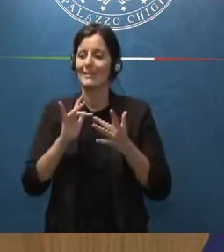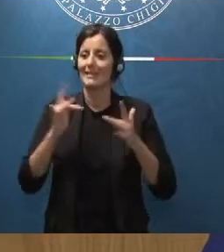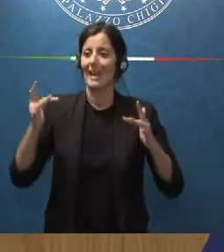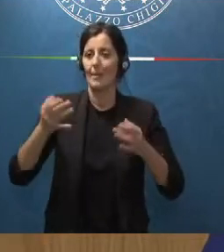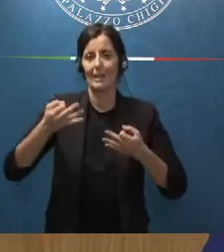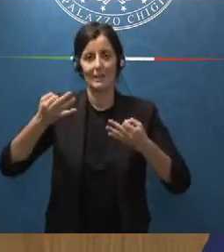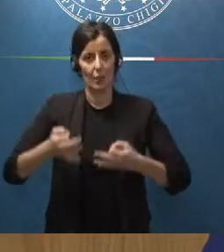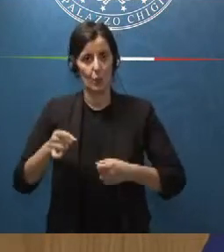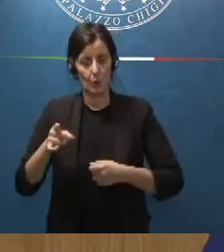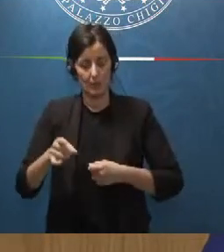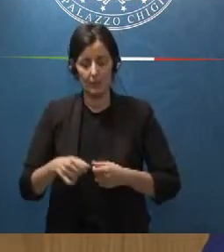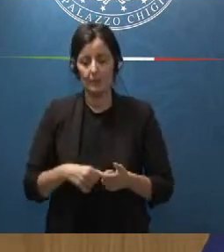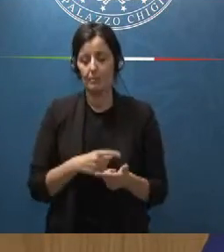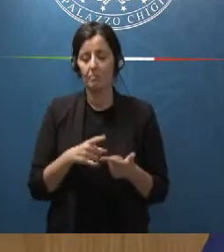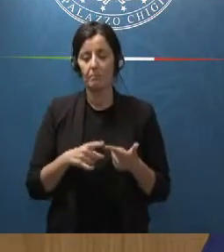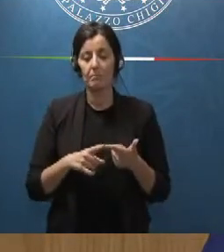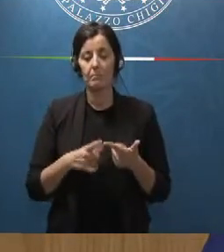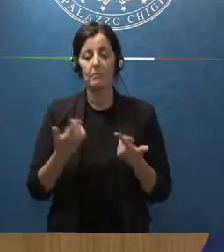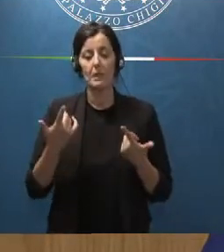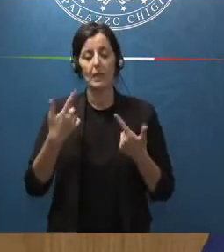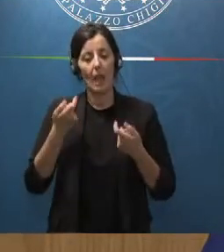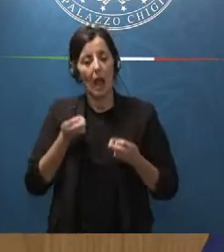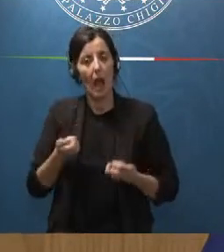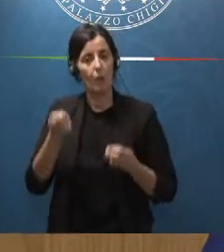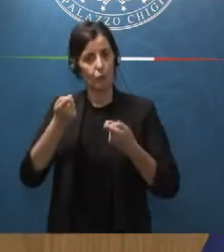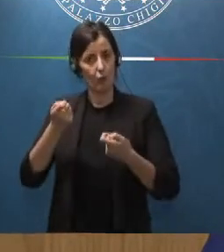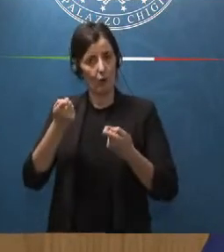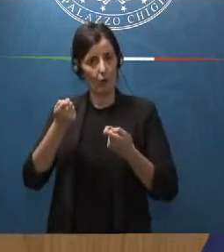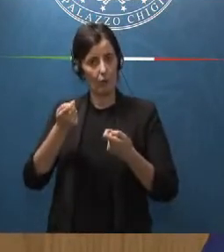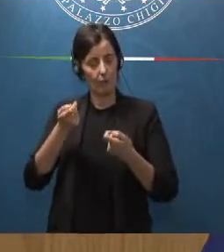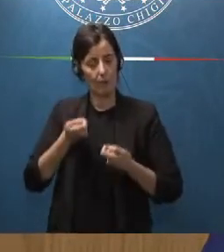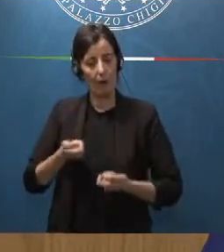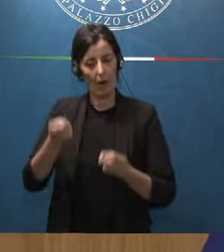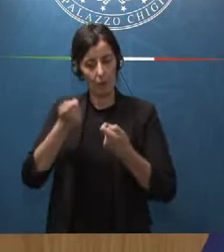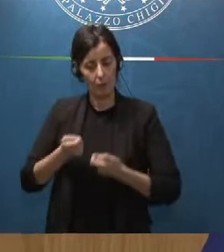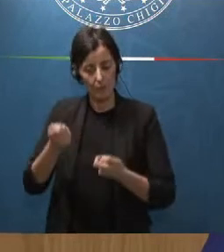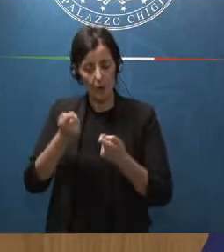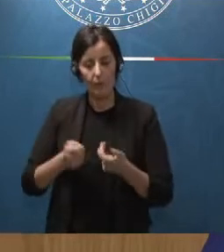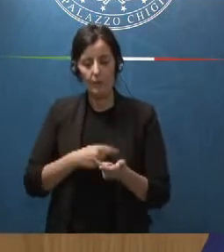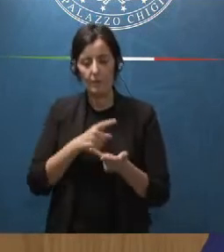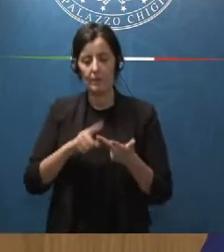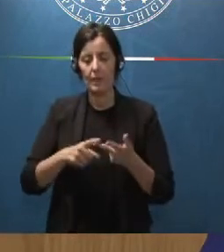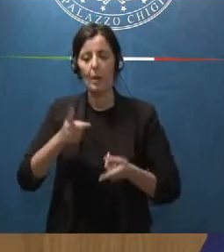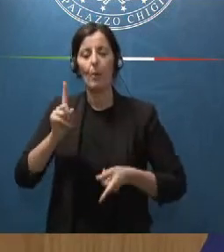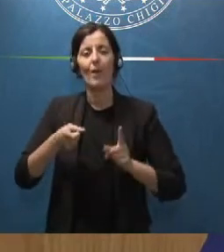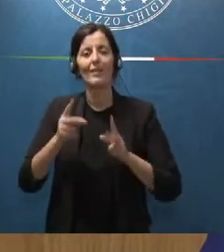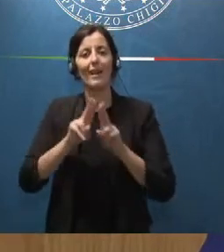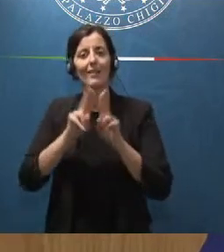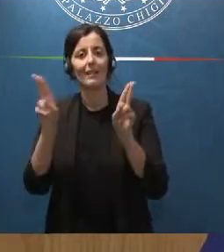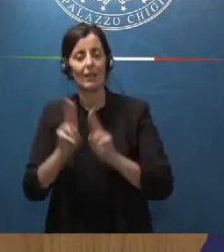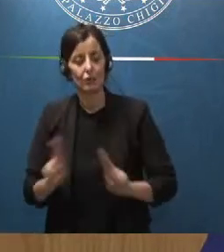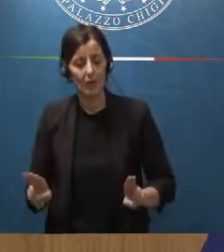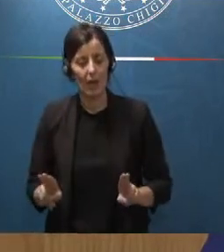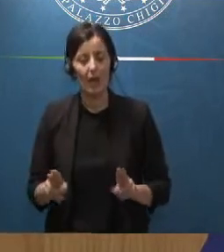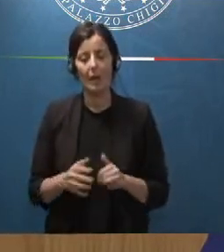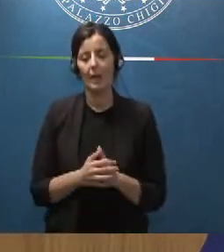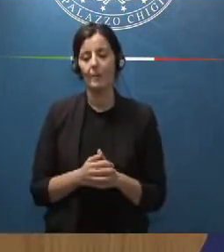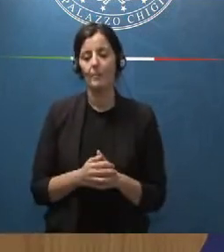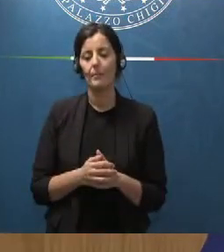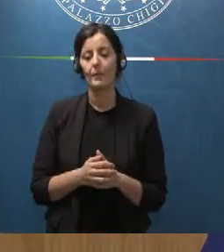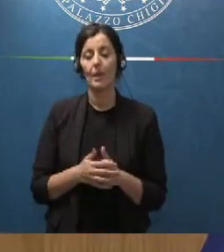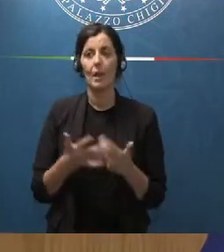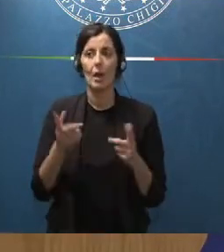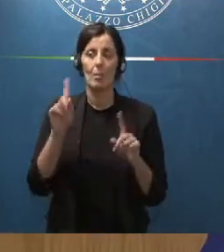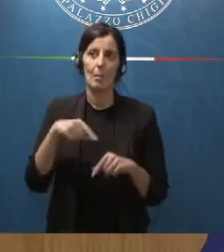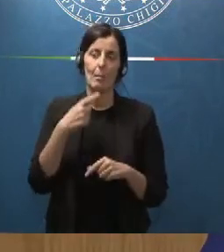ho parlato di automotive ho parlato di politica internazionale per